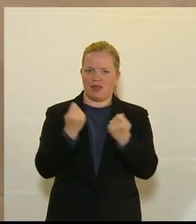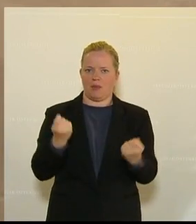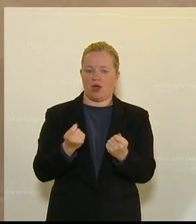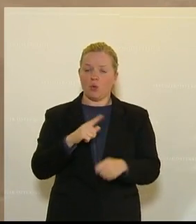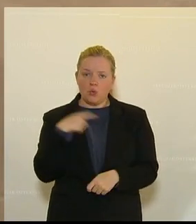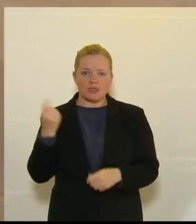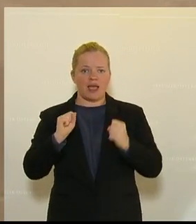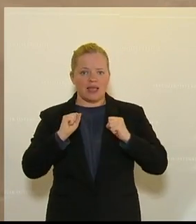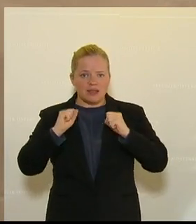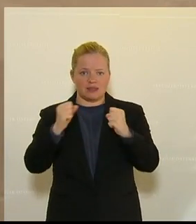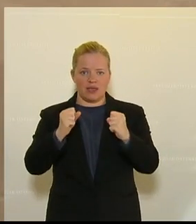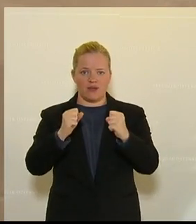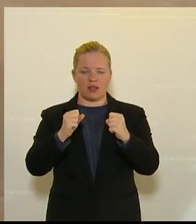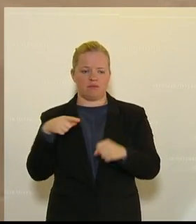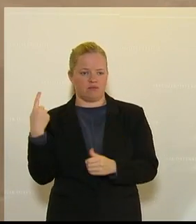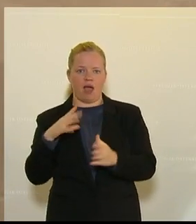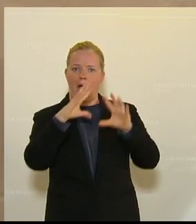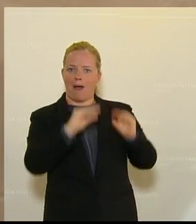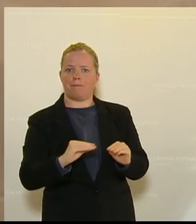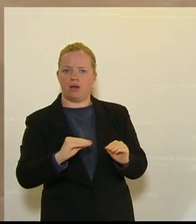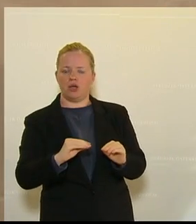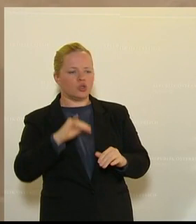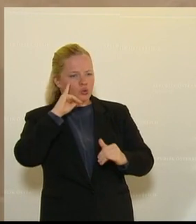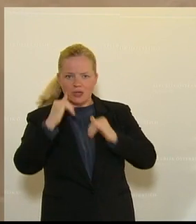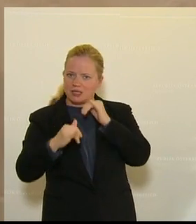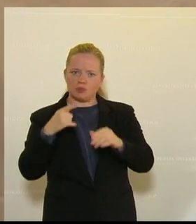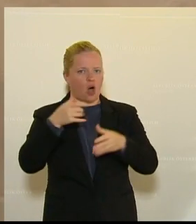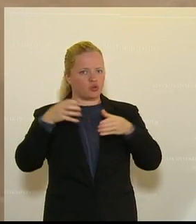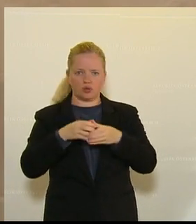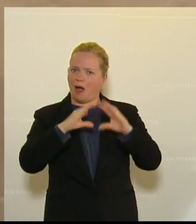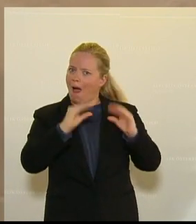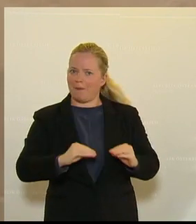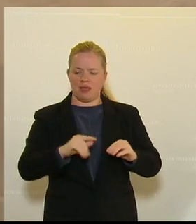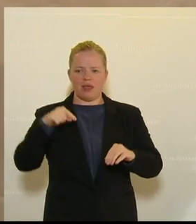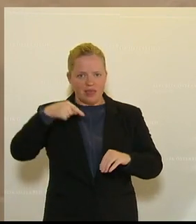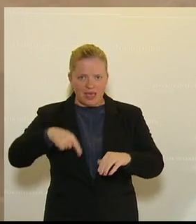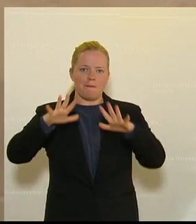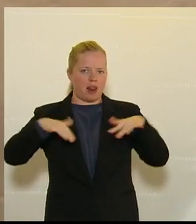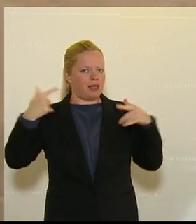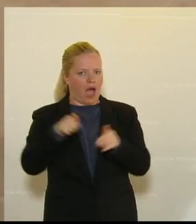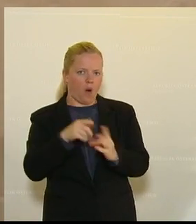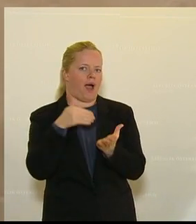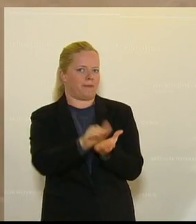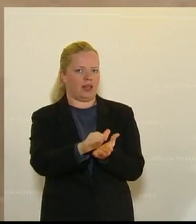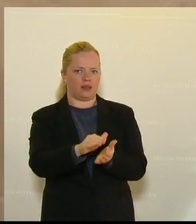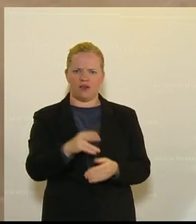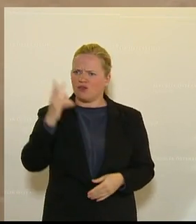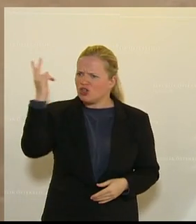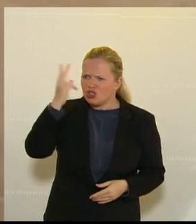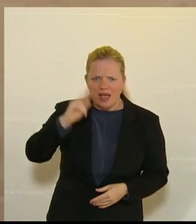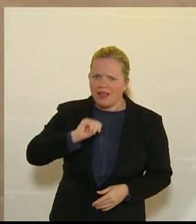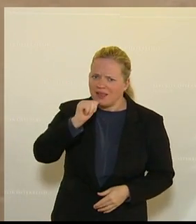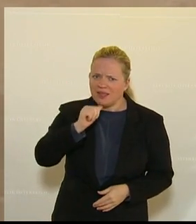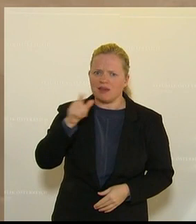Initiativen wurden ausgesetzt. Die wurden im Tourismusausschuss ausgesetzt. Sie werden hier abgelehnt. Verstehe ich sie nicht.